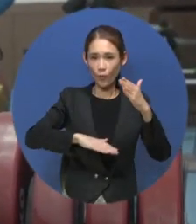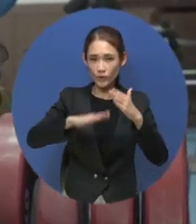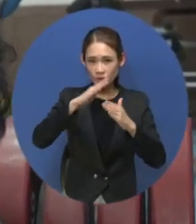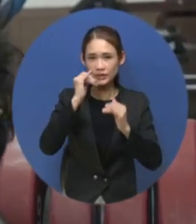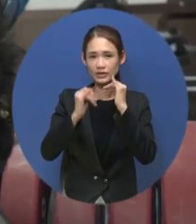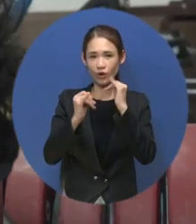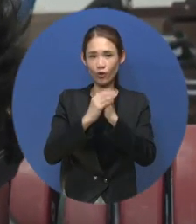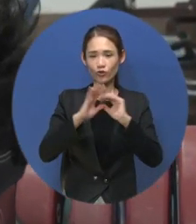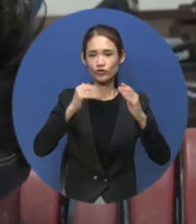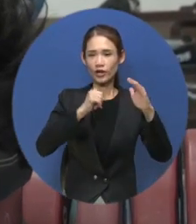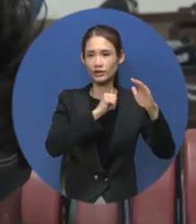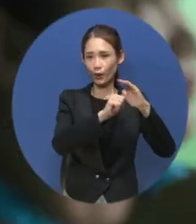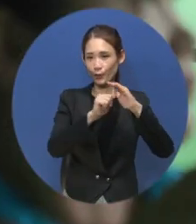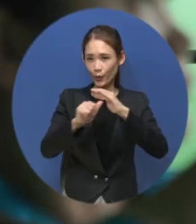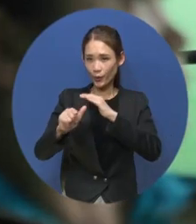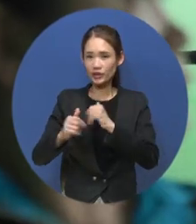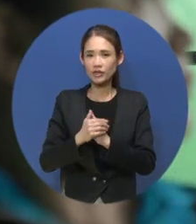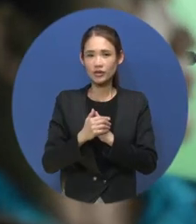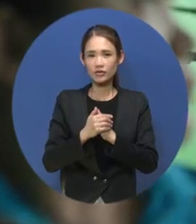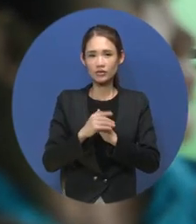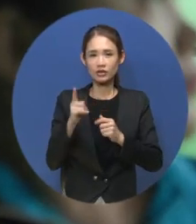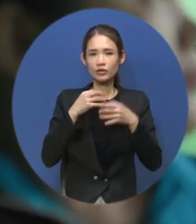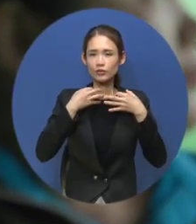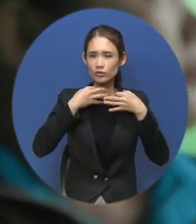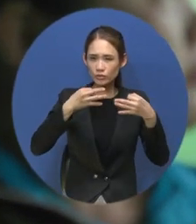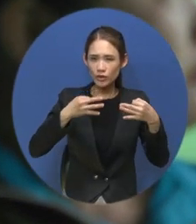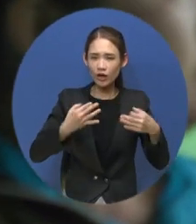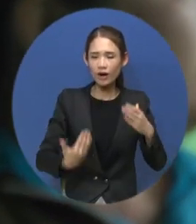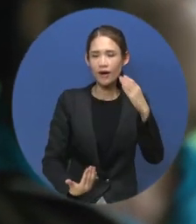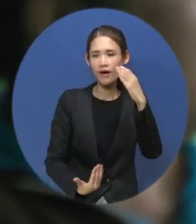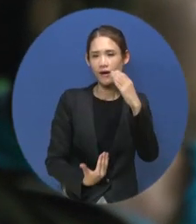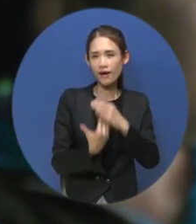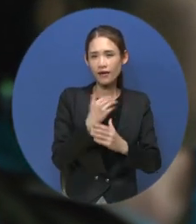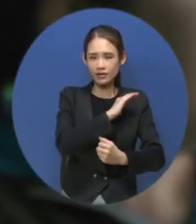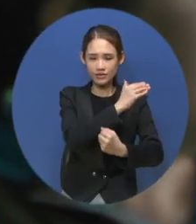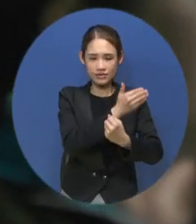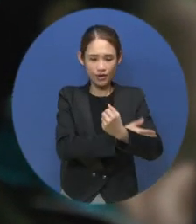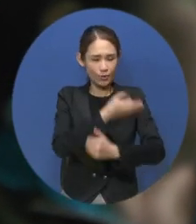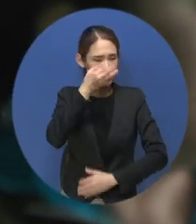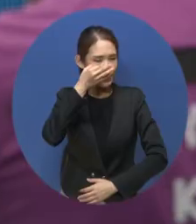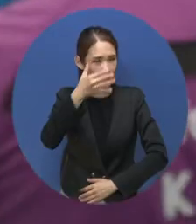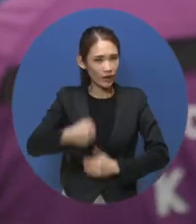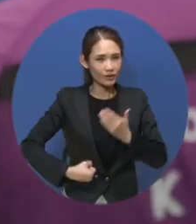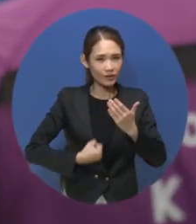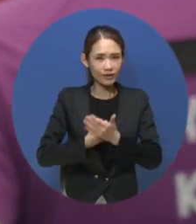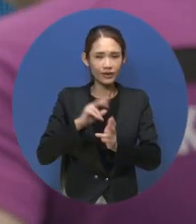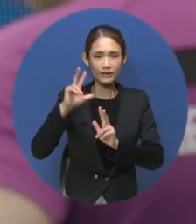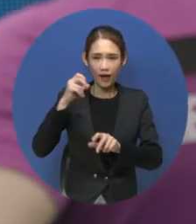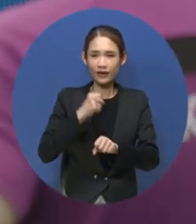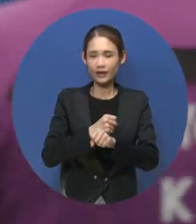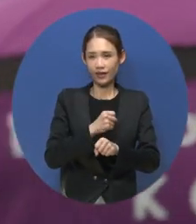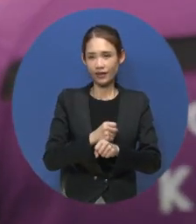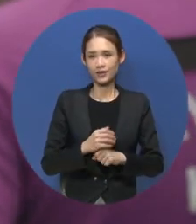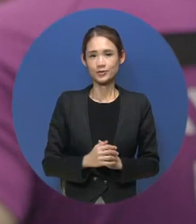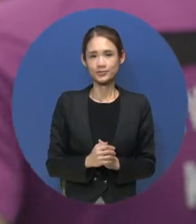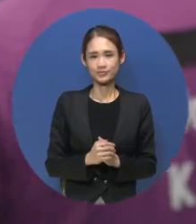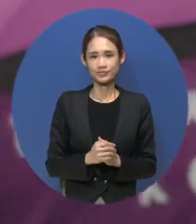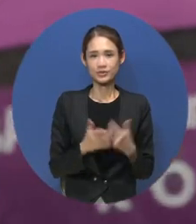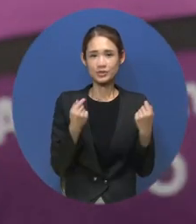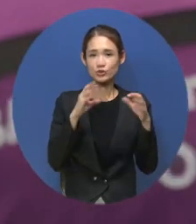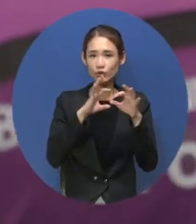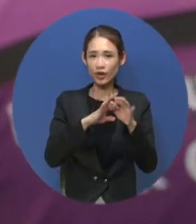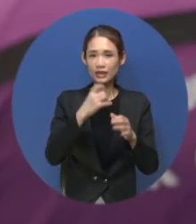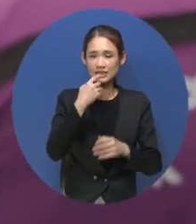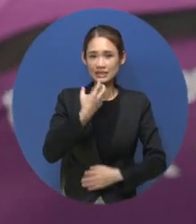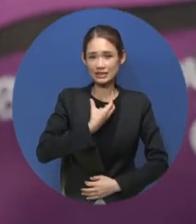나선 국가대표 선수들은 한 목소리로 최고의 기량을 펼치겠다는 의지를 드러냈습니다. 이를 통해